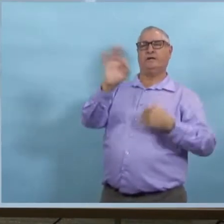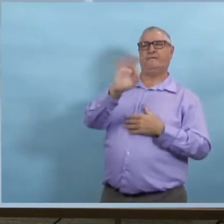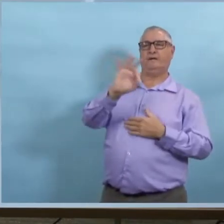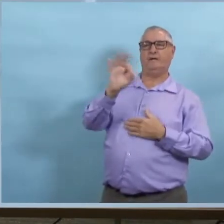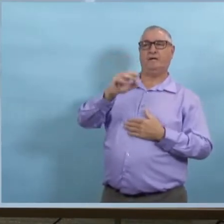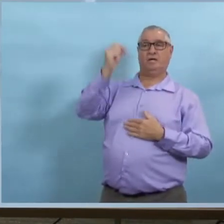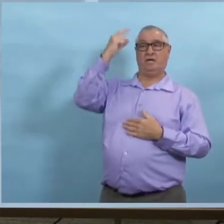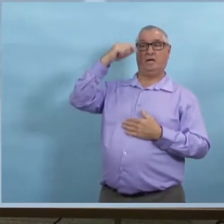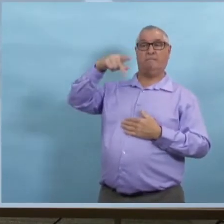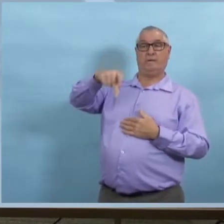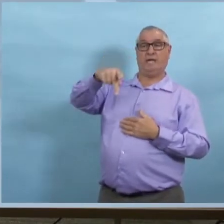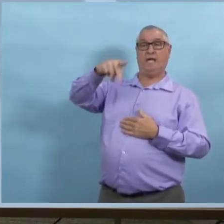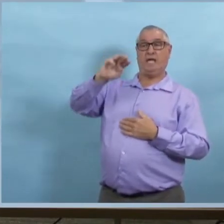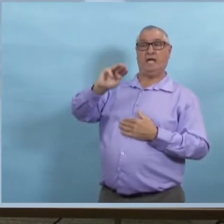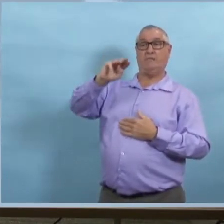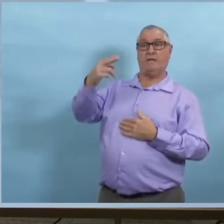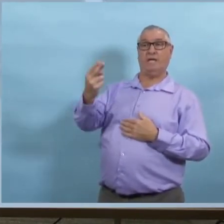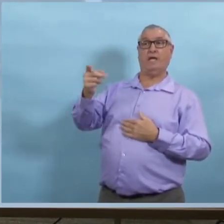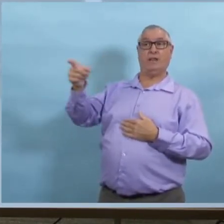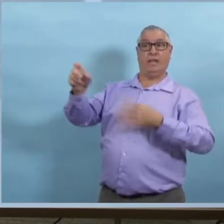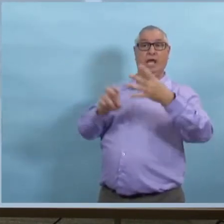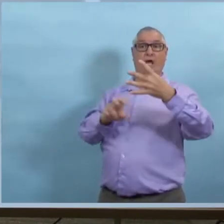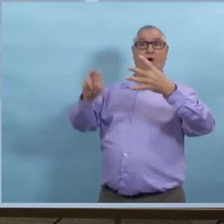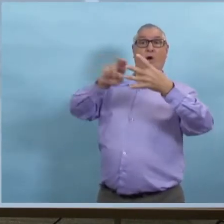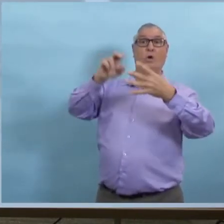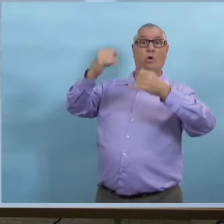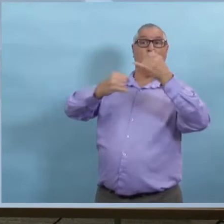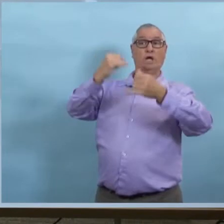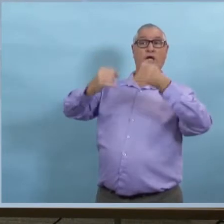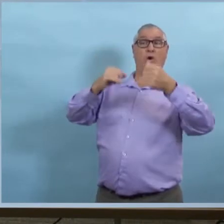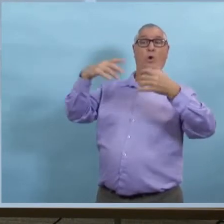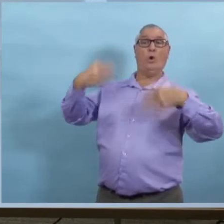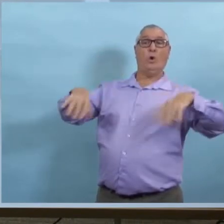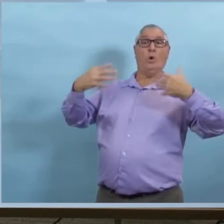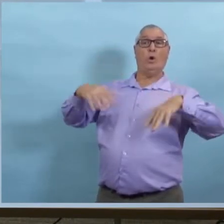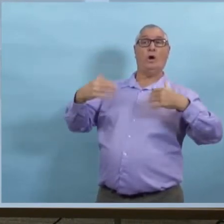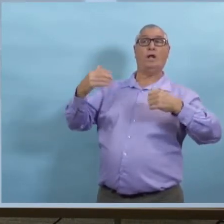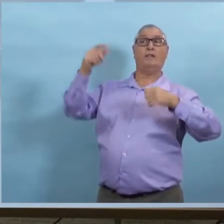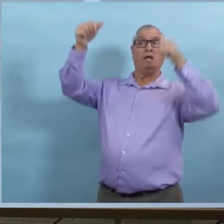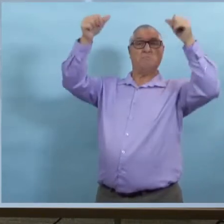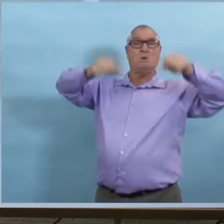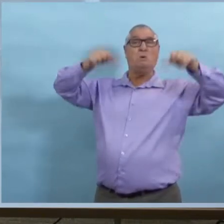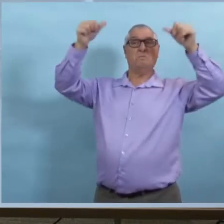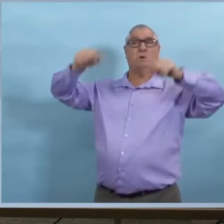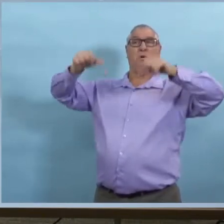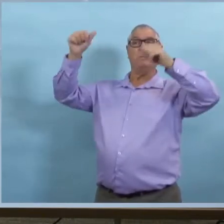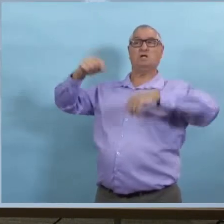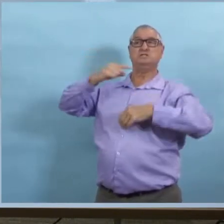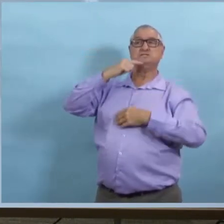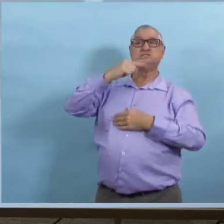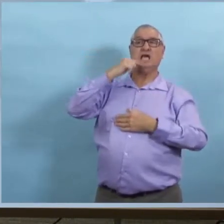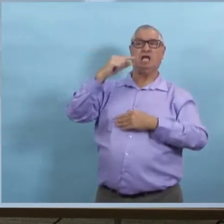pour le ministre. Alors, quand la région de Paris-Mountain est allée en code orange,